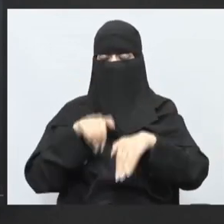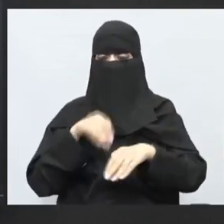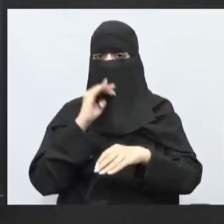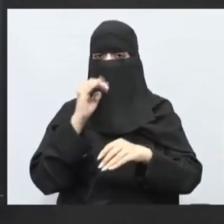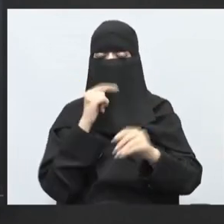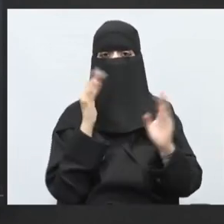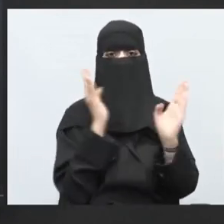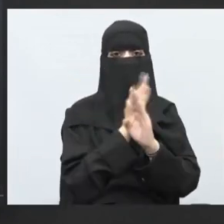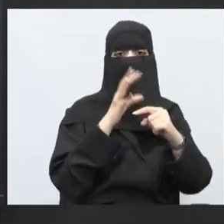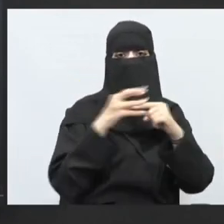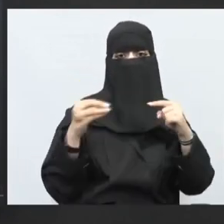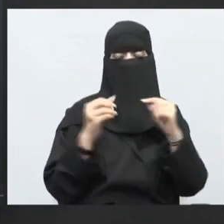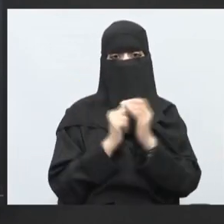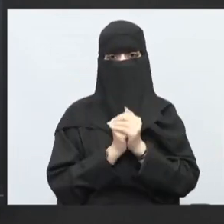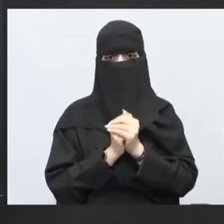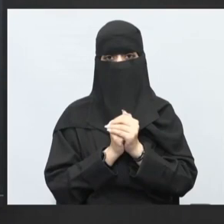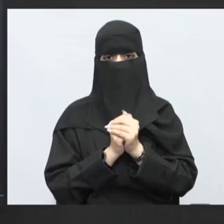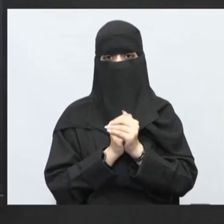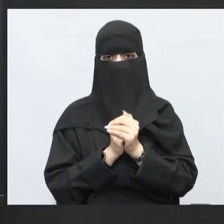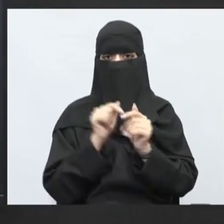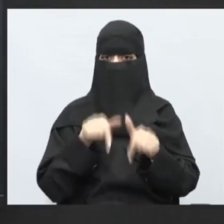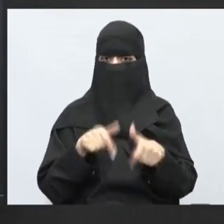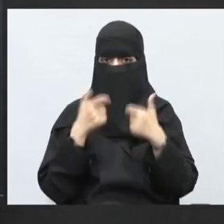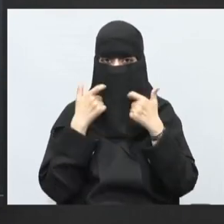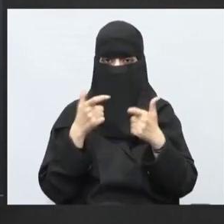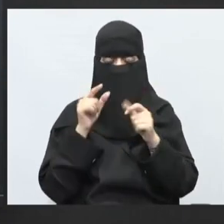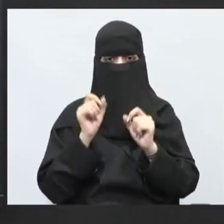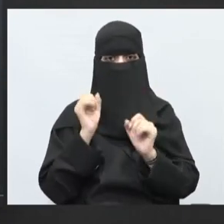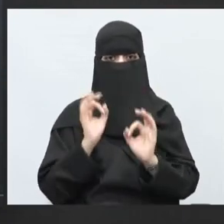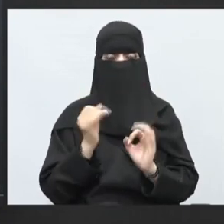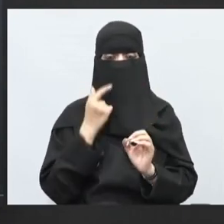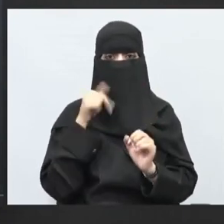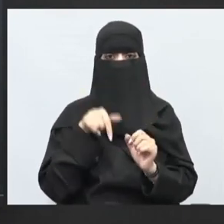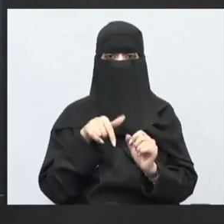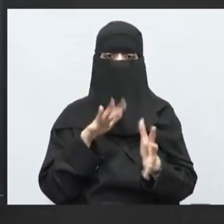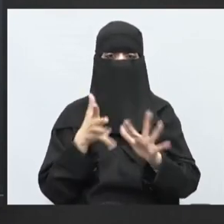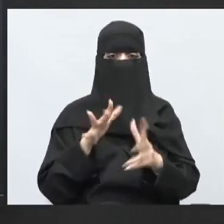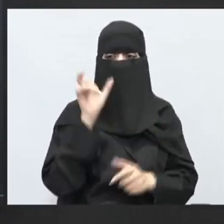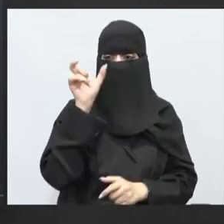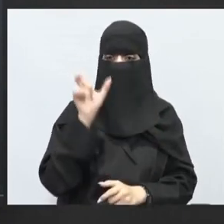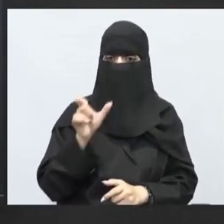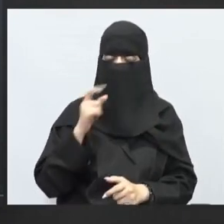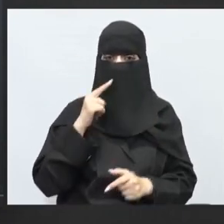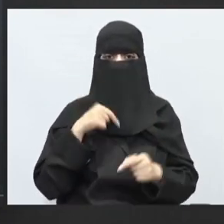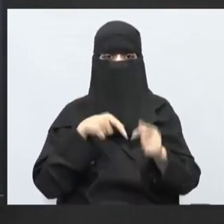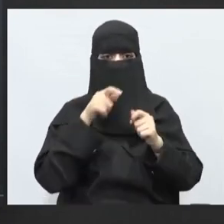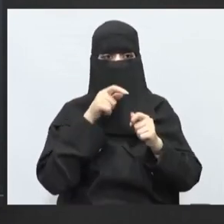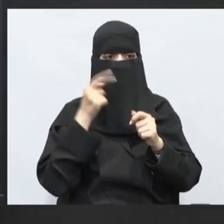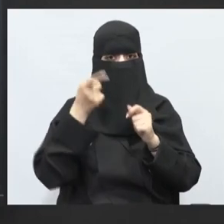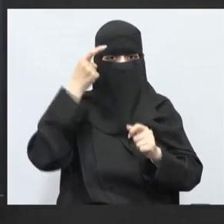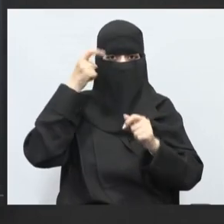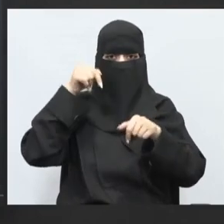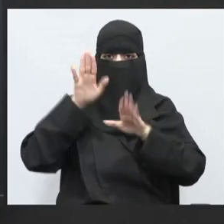عكسيا تعكس الجم ويصير طرح هذه نقطة مهمة جدا سنرى بعض الكلمات التي تدل على العمليات الحسابية